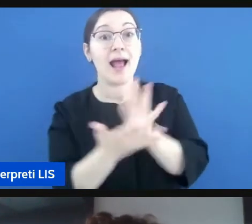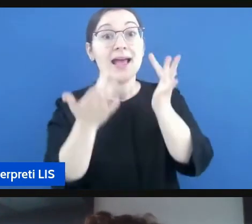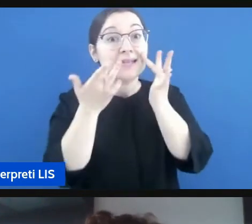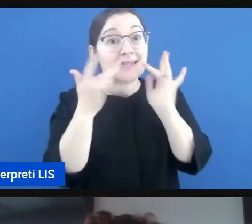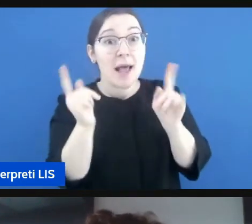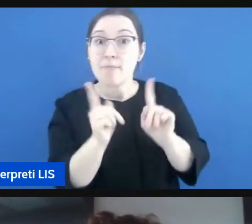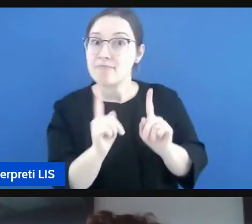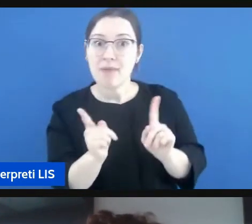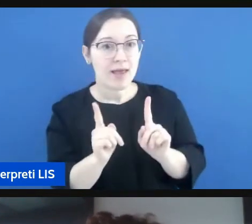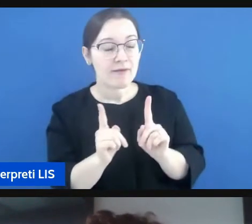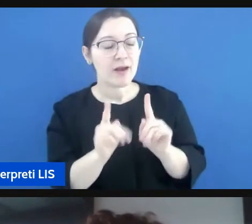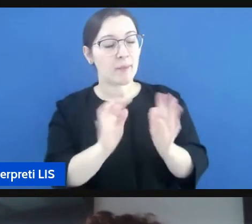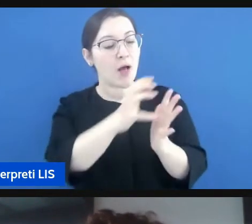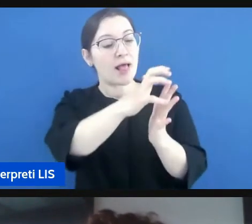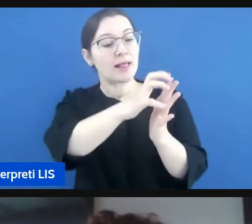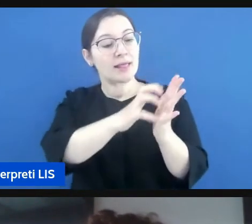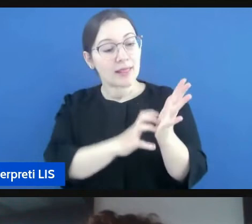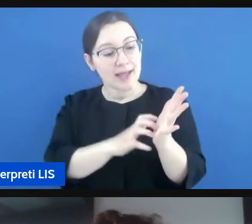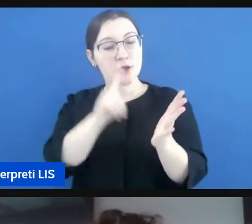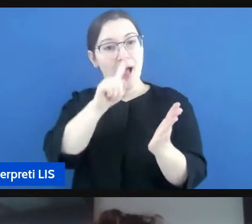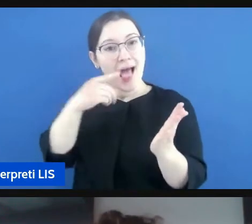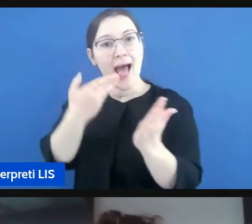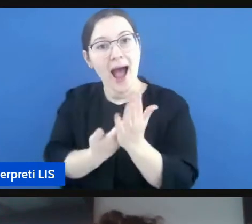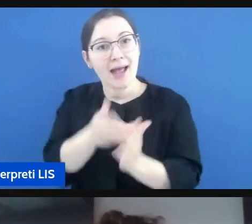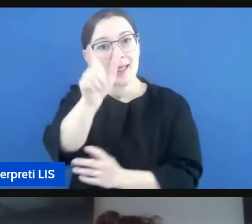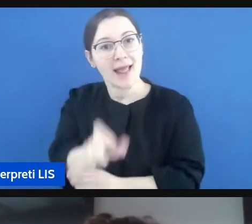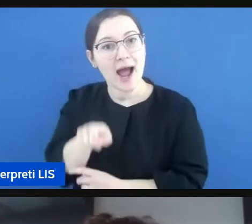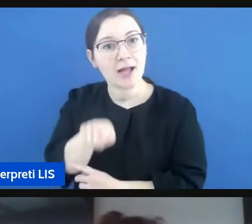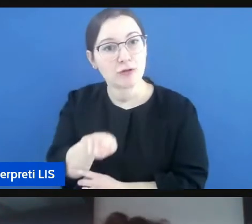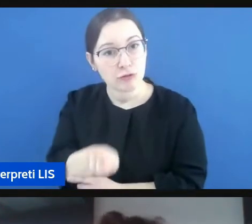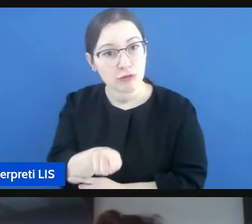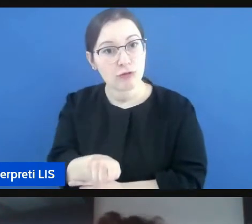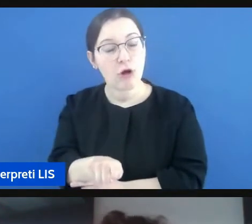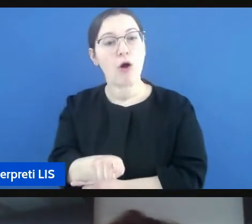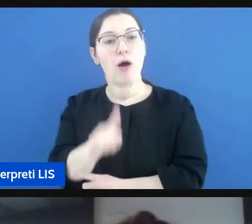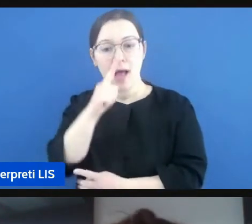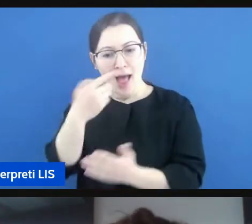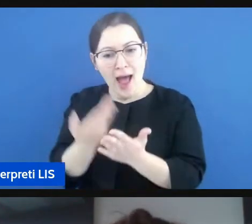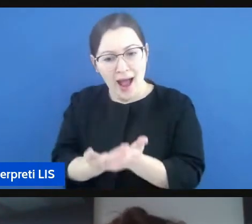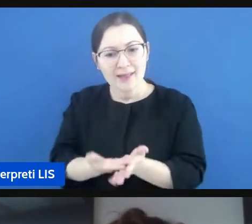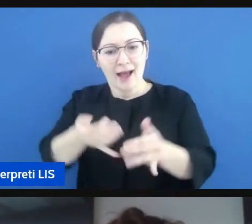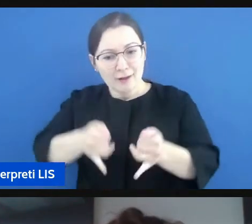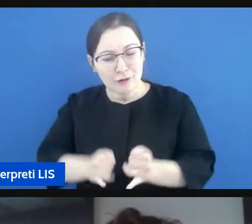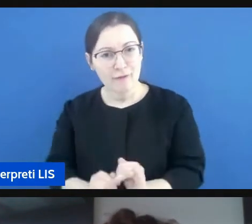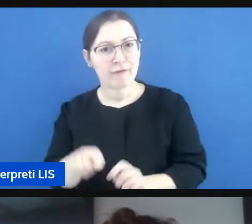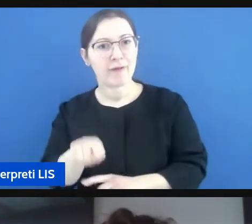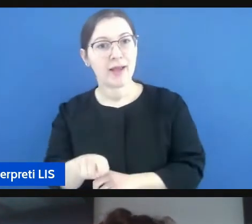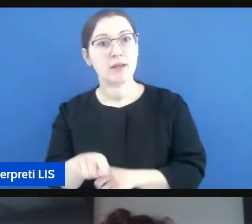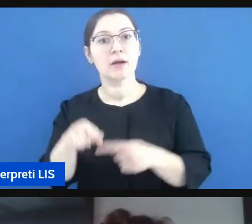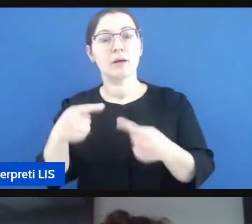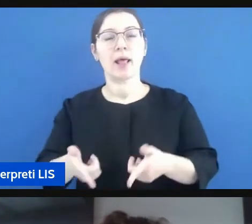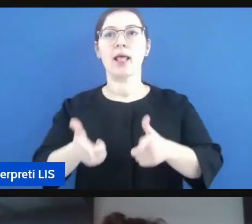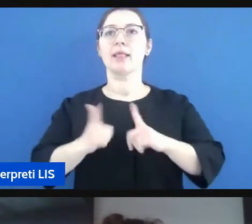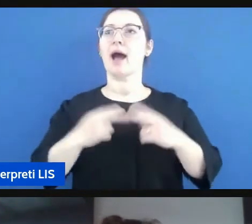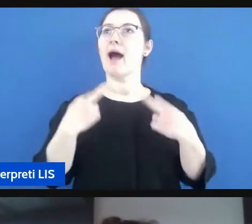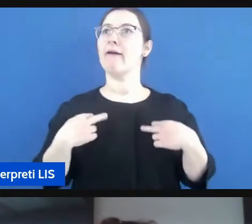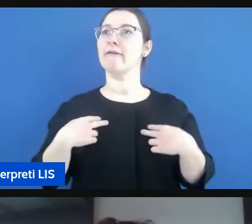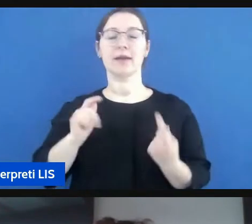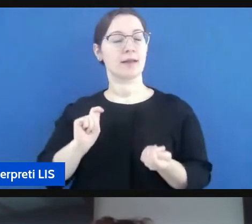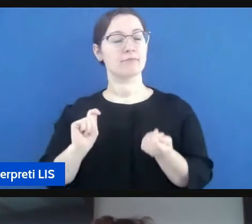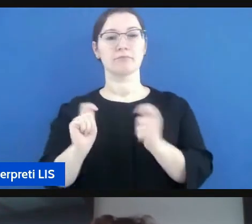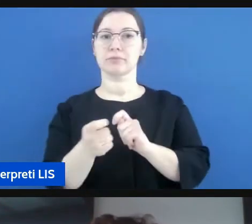testi in modo che fossero accessibili per Abram però a noi questo ha cambiato ha cambiato la vita ha cambiato veramente la vita